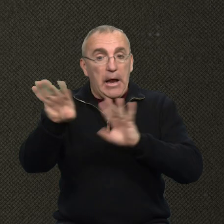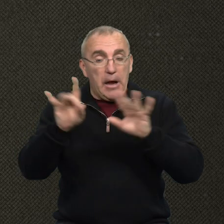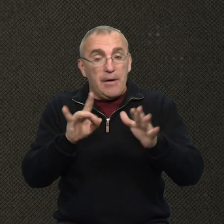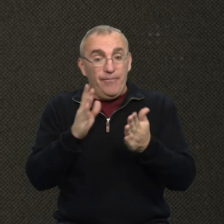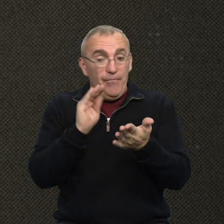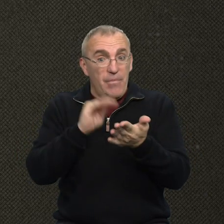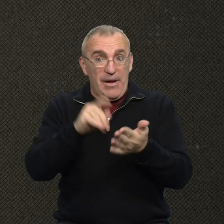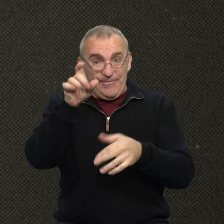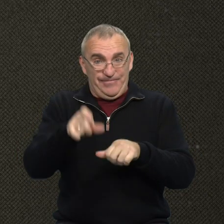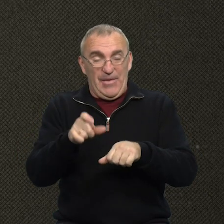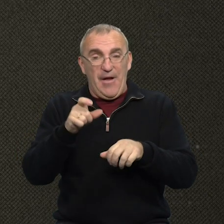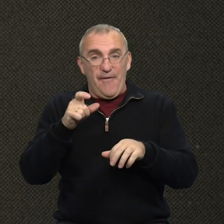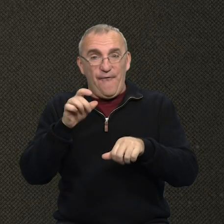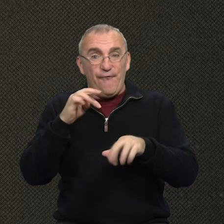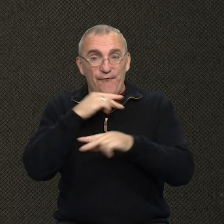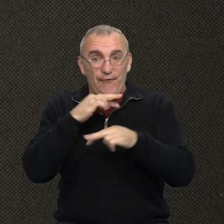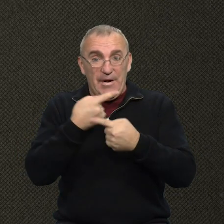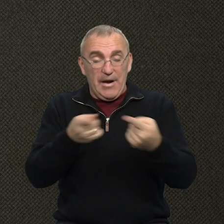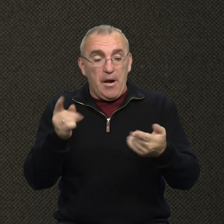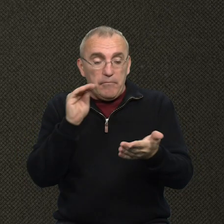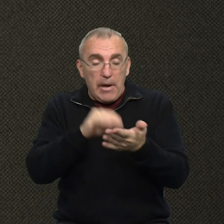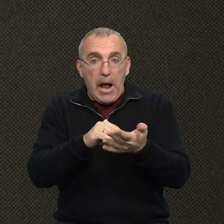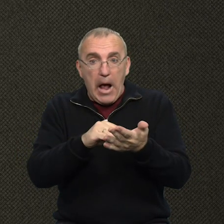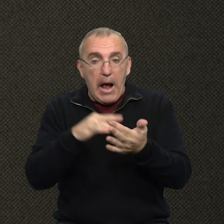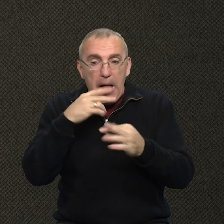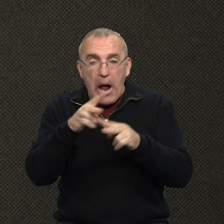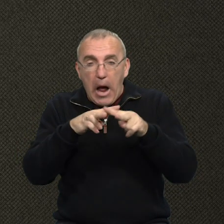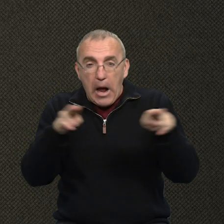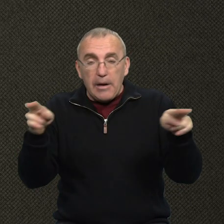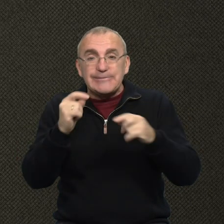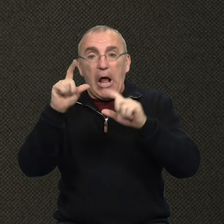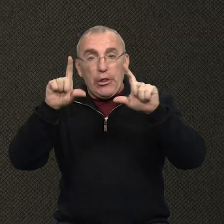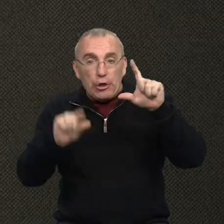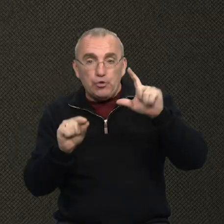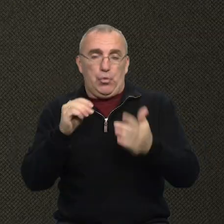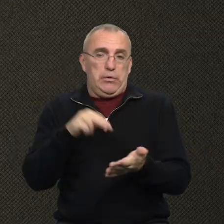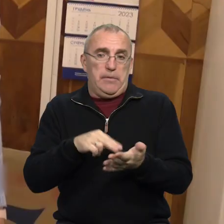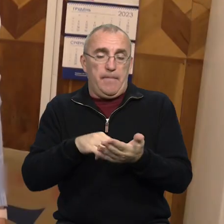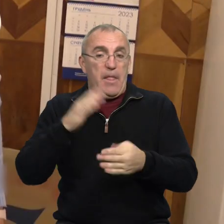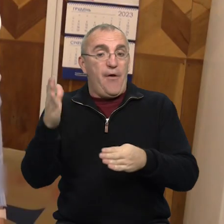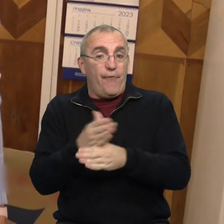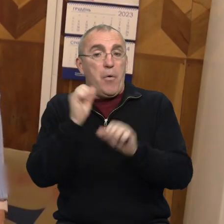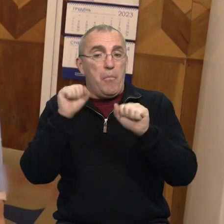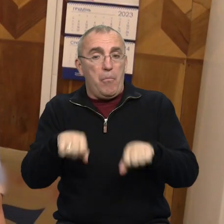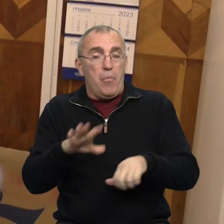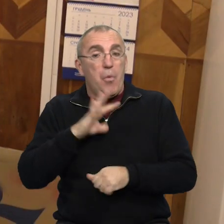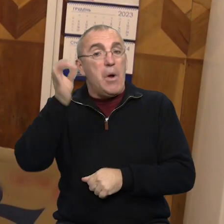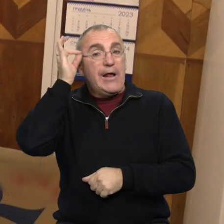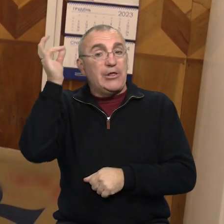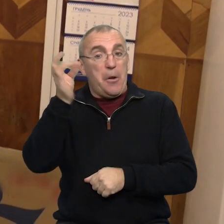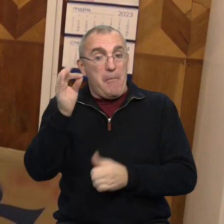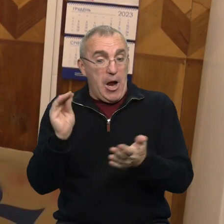Ще одне положення – фармацевти не мають приховувати інформацію про ліки з аналогічною діючою речовиною за нижчою ціною. Виробник може бути